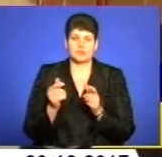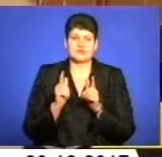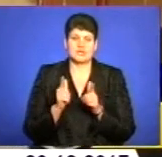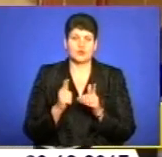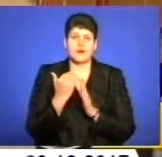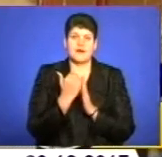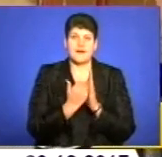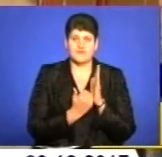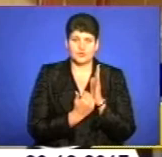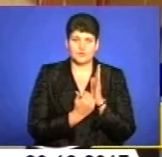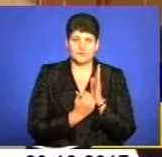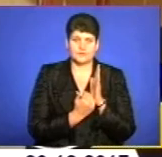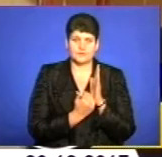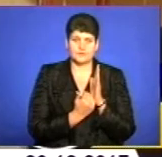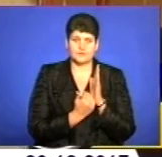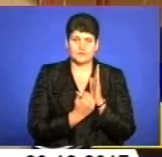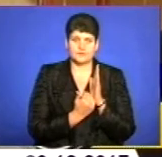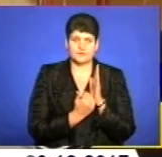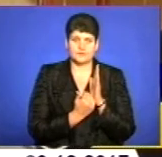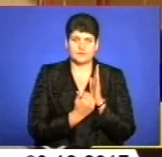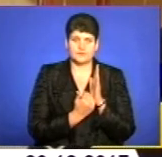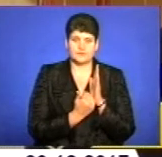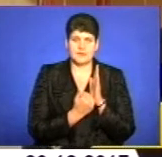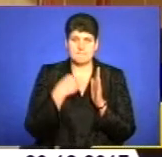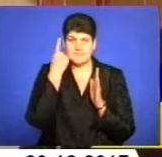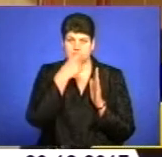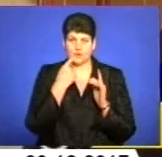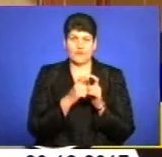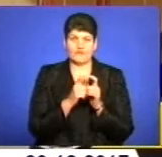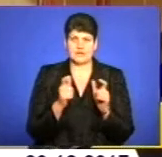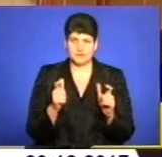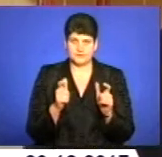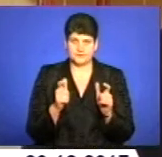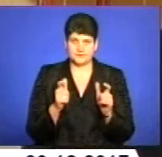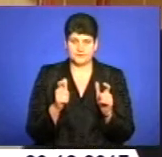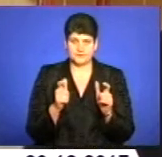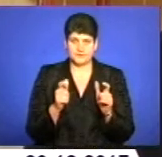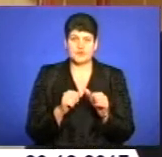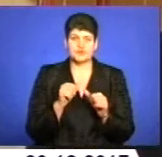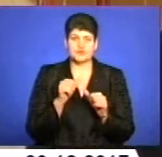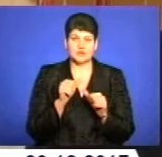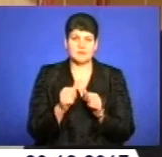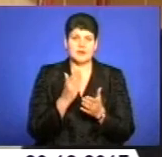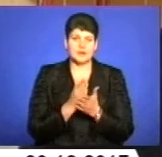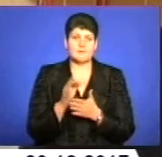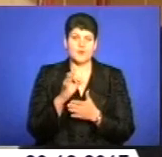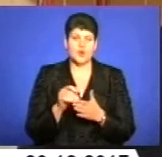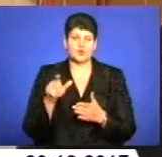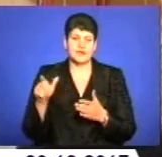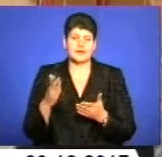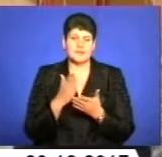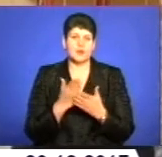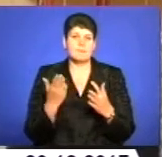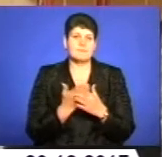встановленого персоніфіковані картки. Зокрема, мова йде про людей, які мають пільгу на